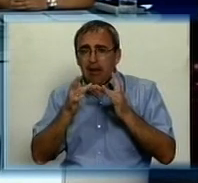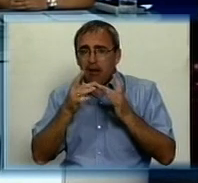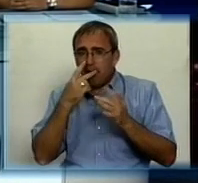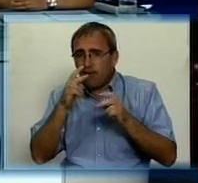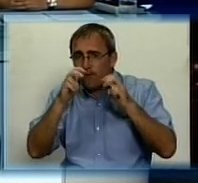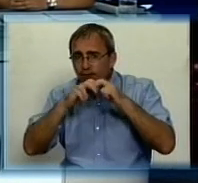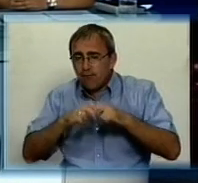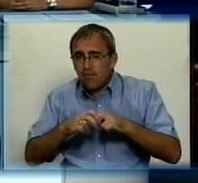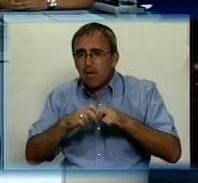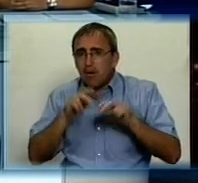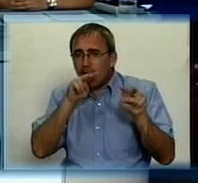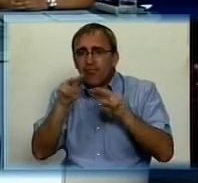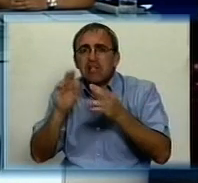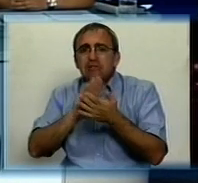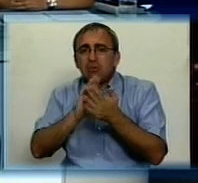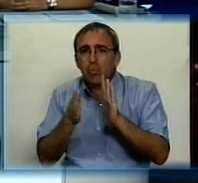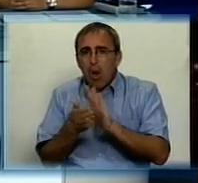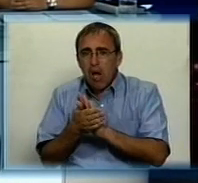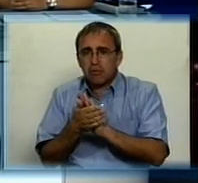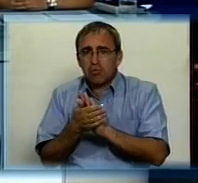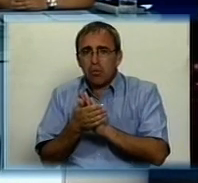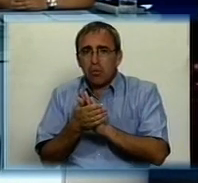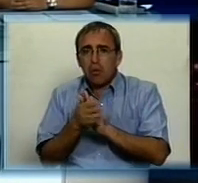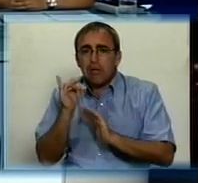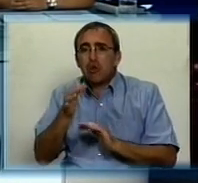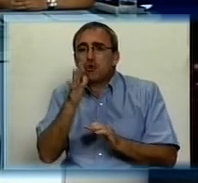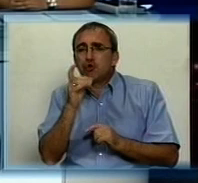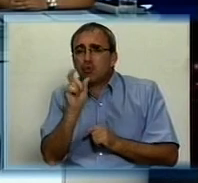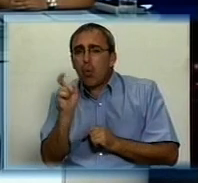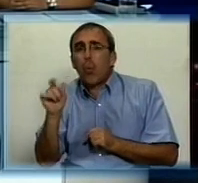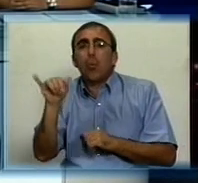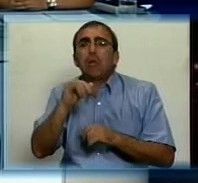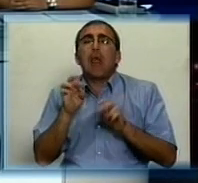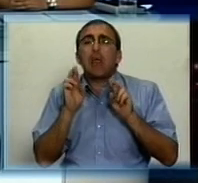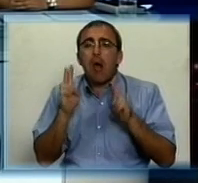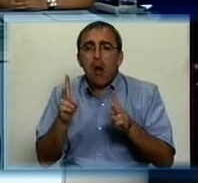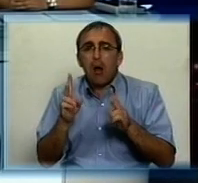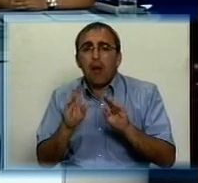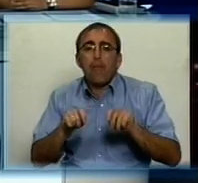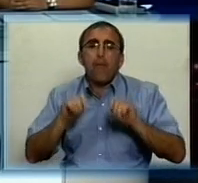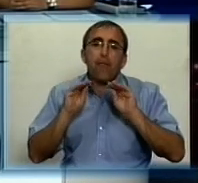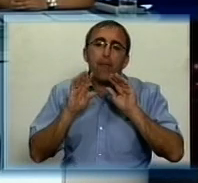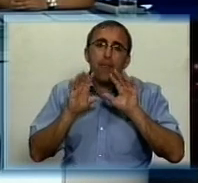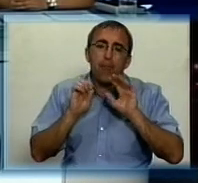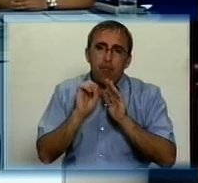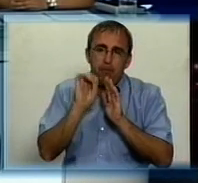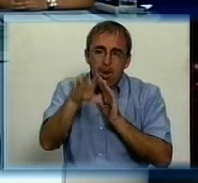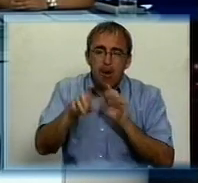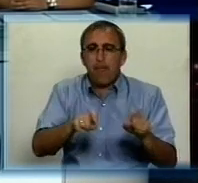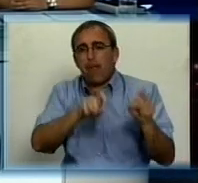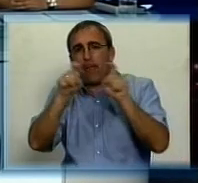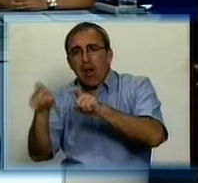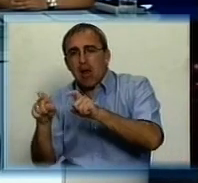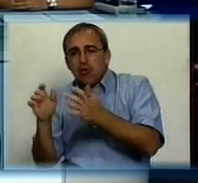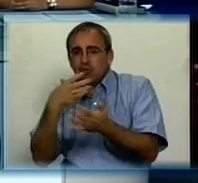відслідковувати ситуацію та строки, куди, як подавати, переподавати, перекидувати